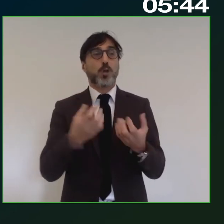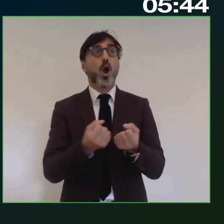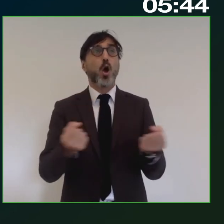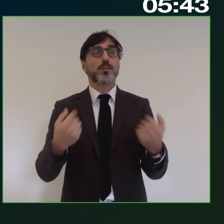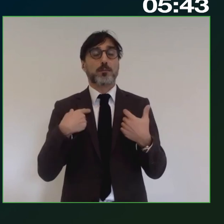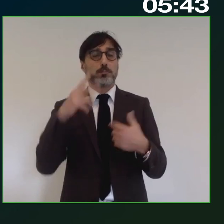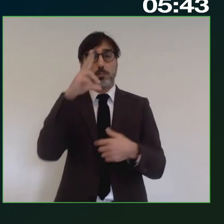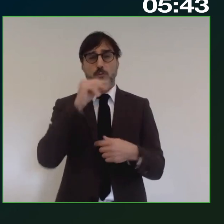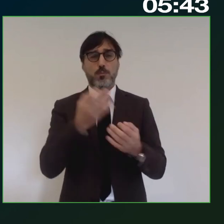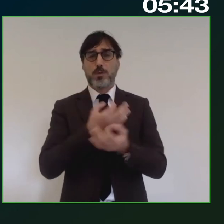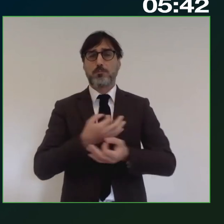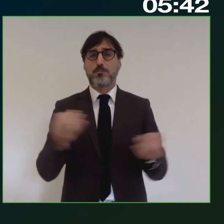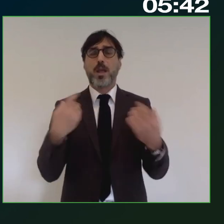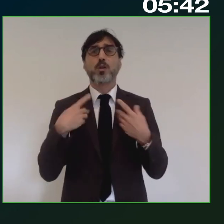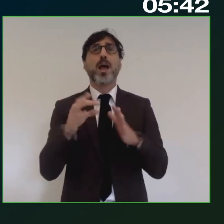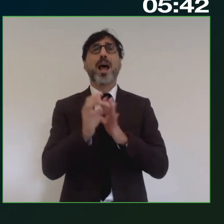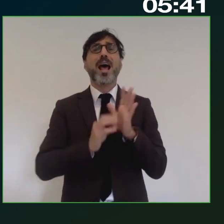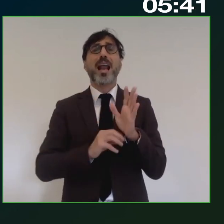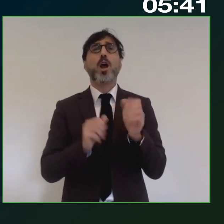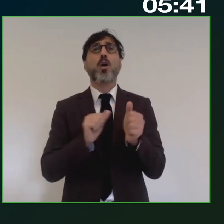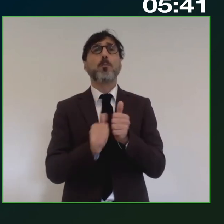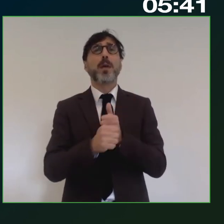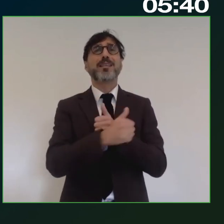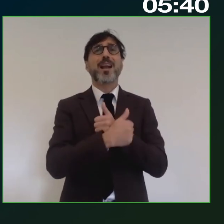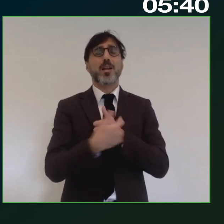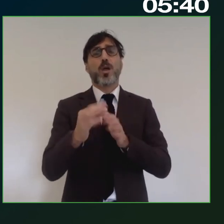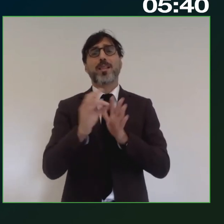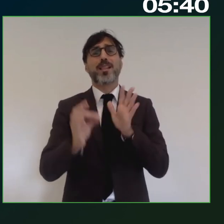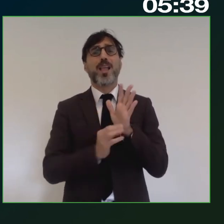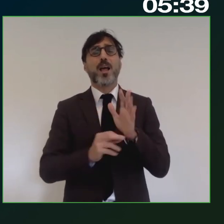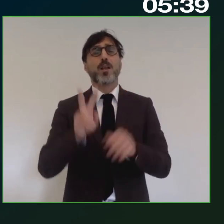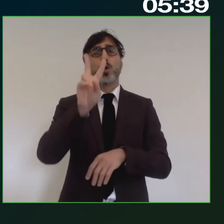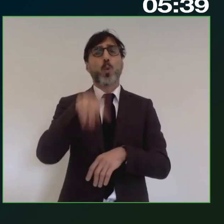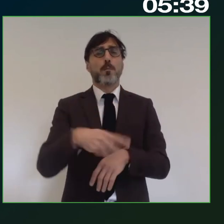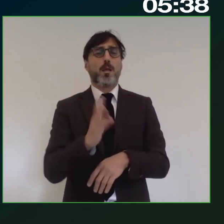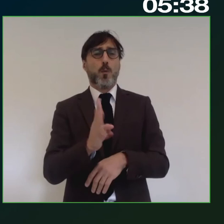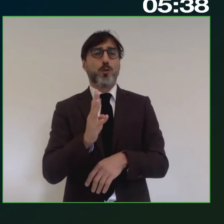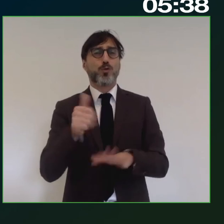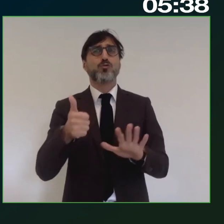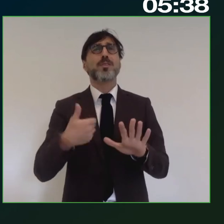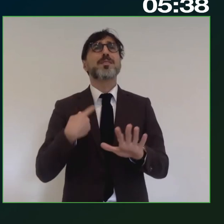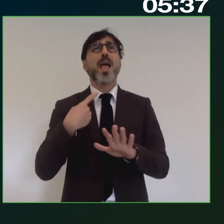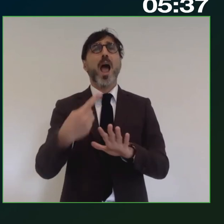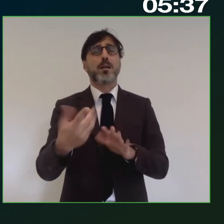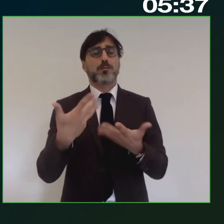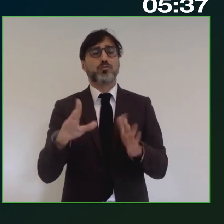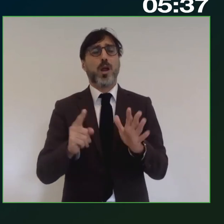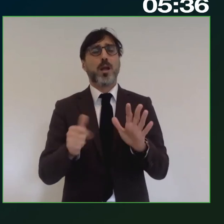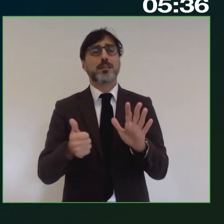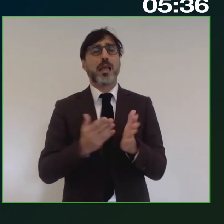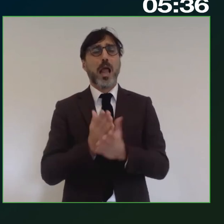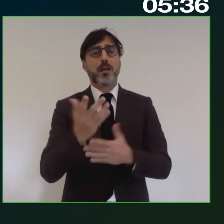diciamo le regole di condotta del partenariato datano 2014 quindi ormai sono sei anni diciamo che la vicenda è